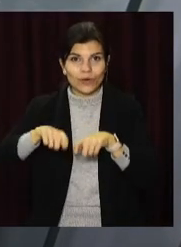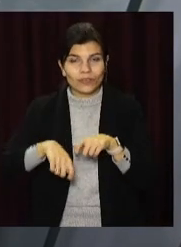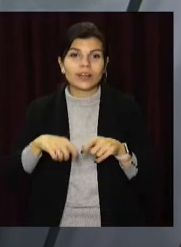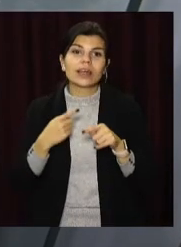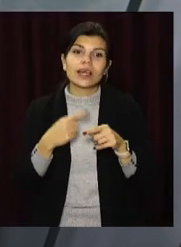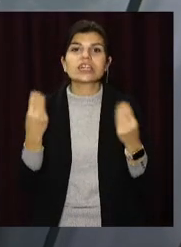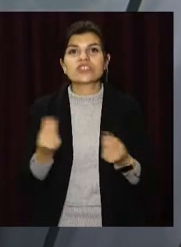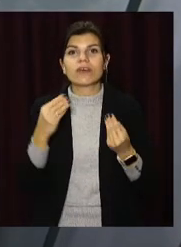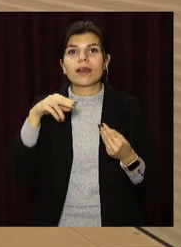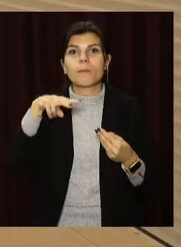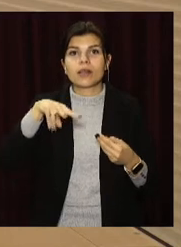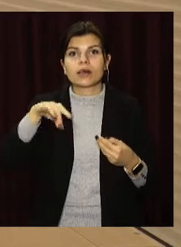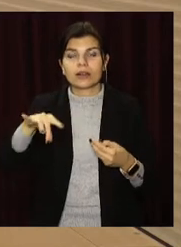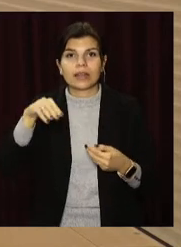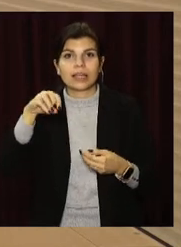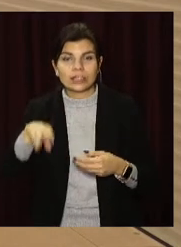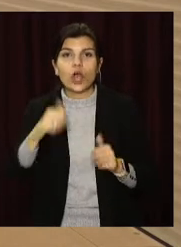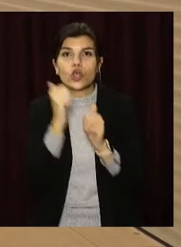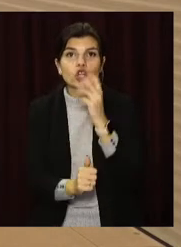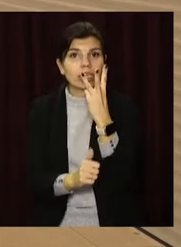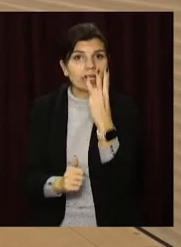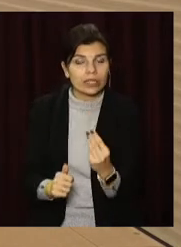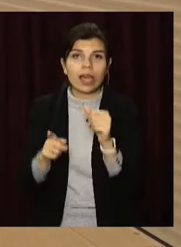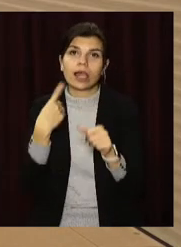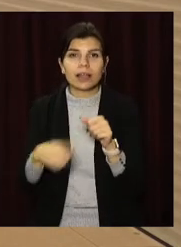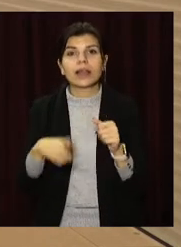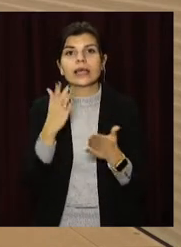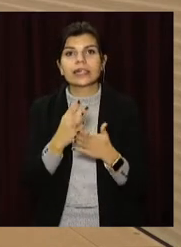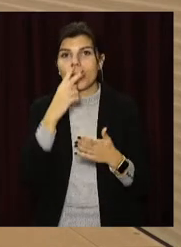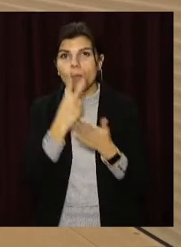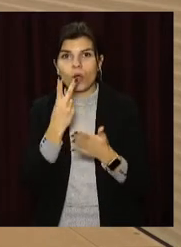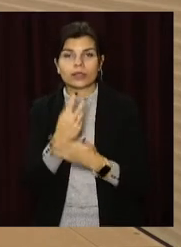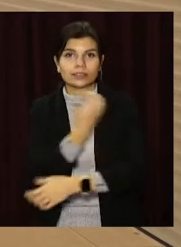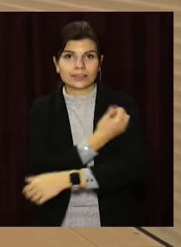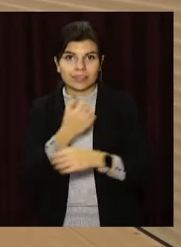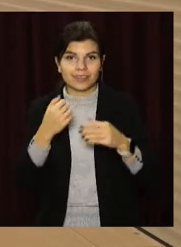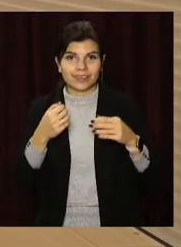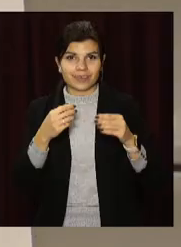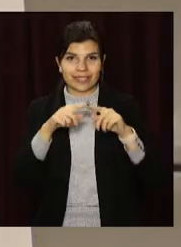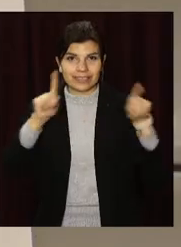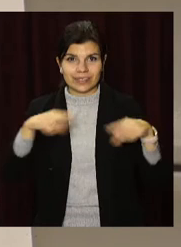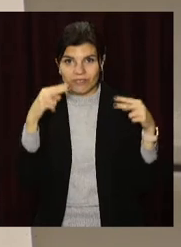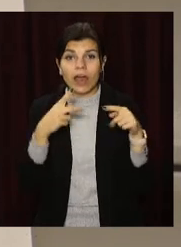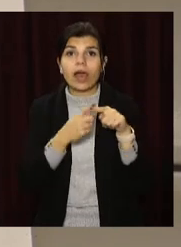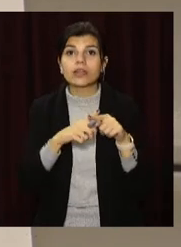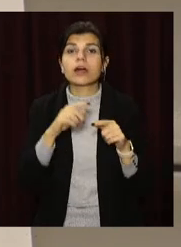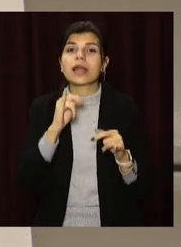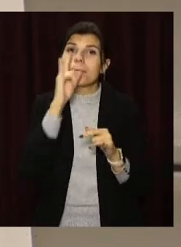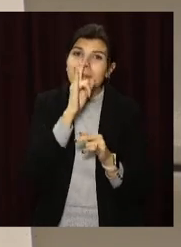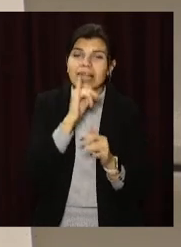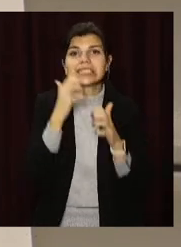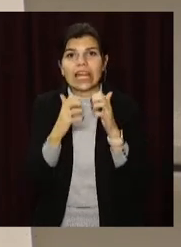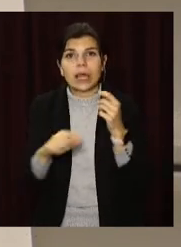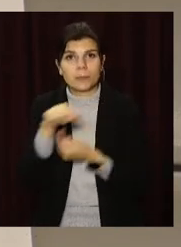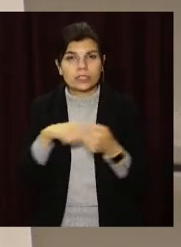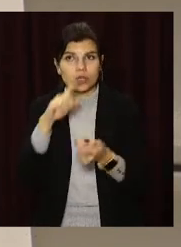або свіже ПЛР-тест кожні три дні. Це обов'язкові вимоги для представників малого та середнього бізнесу. Три тижні обмежень та й